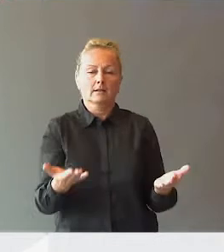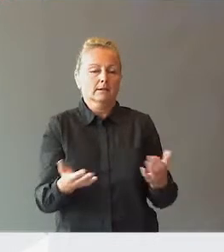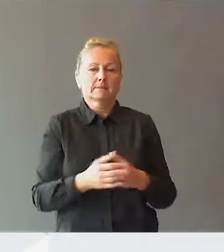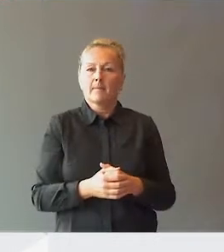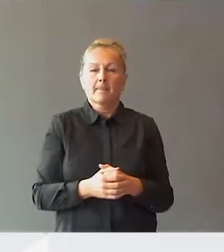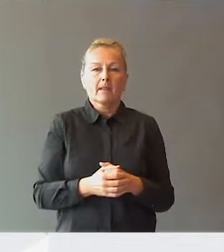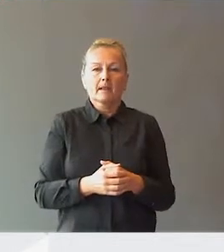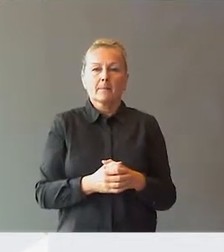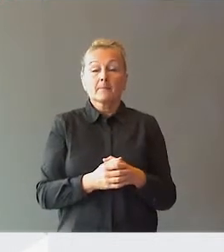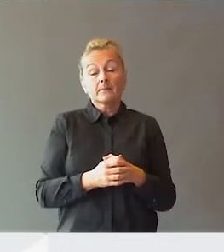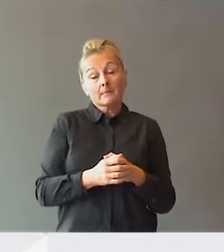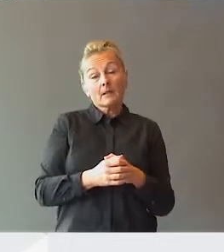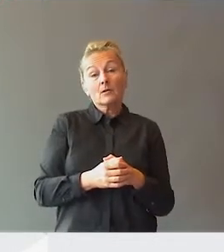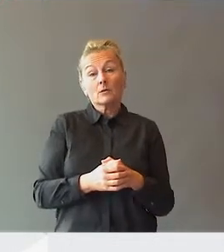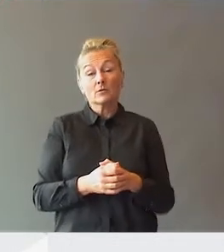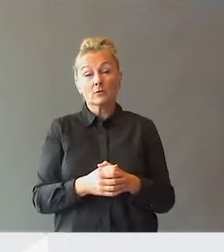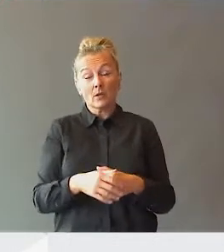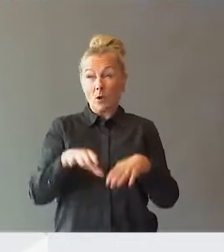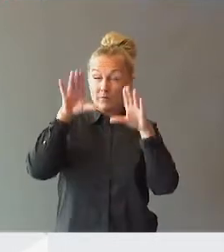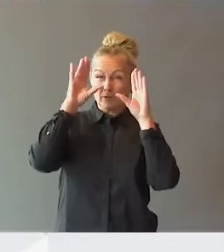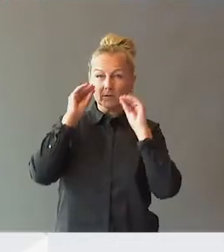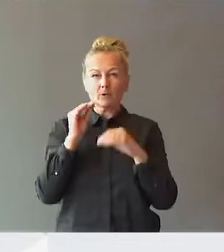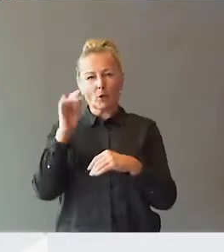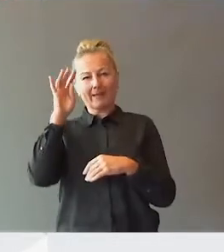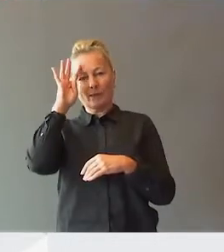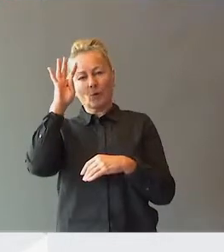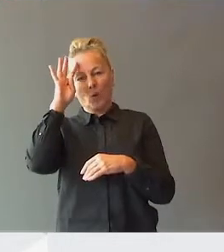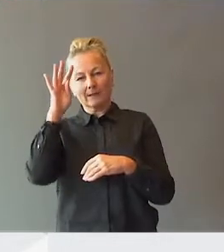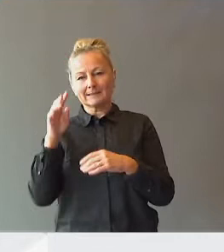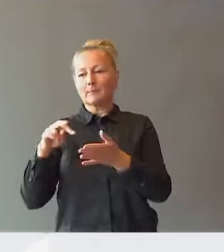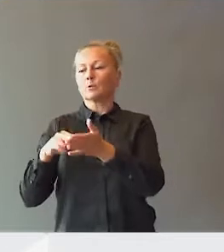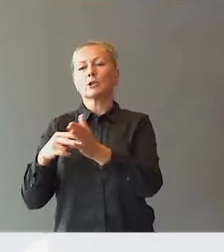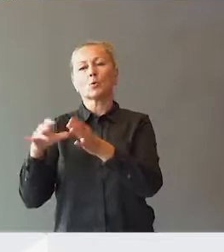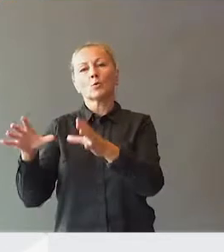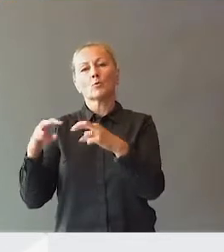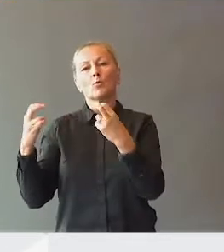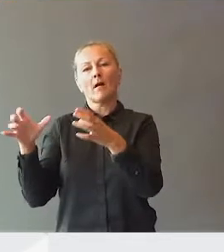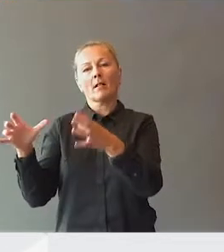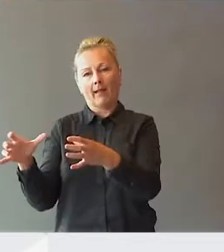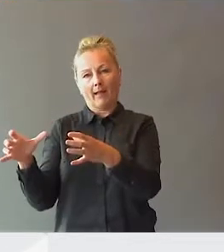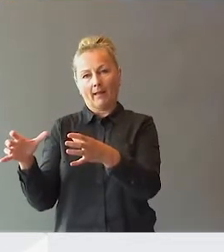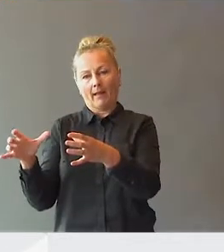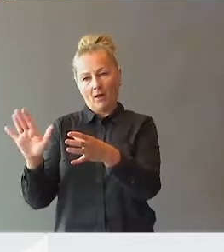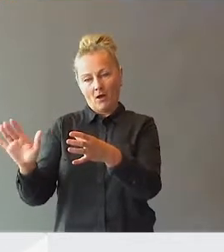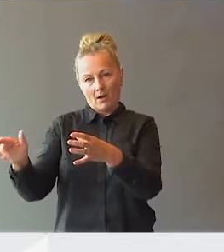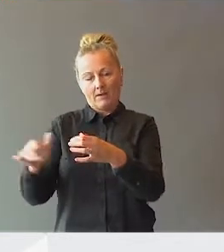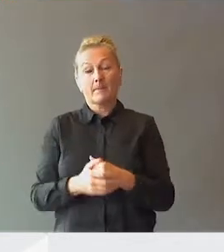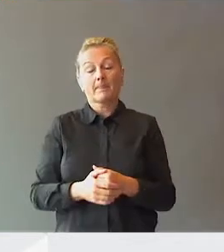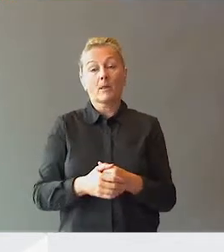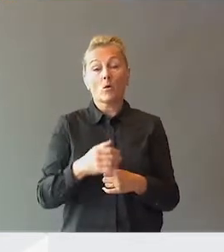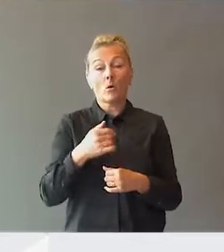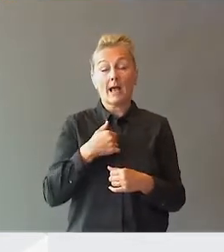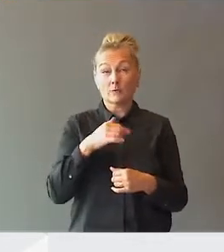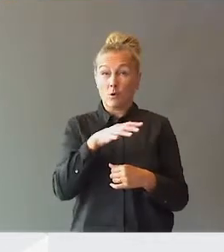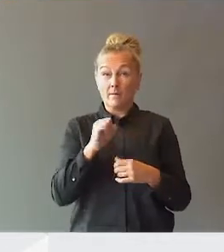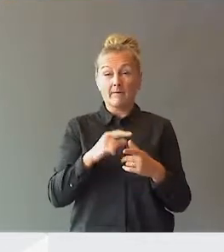Så det oppfatter jeg som en ideologisk posisjon som utvalget tok. Og det synes jeg som